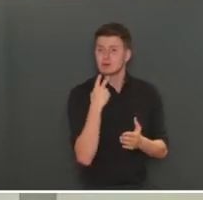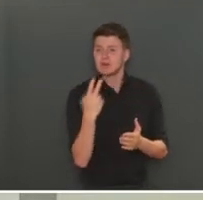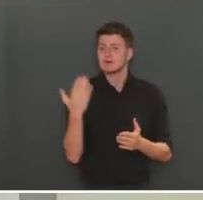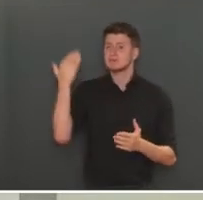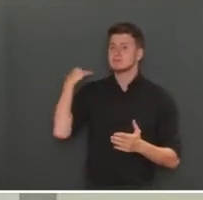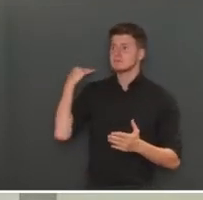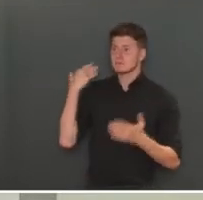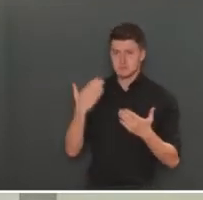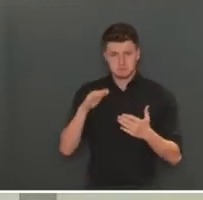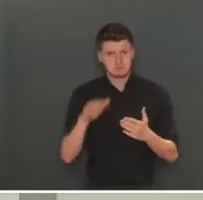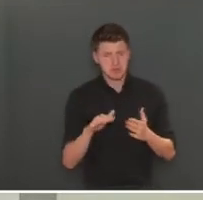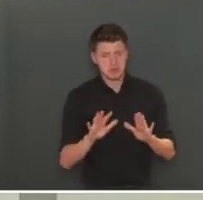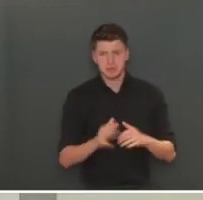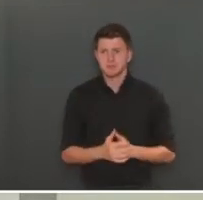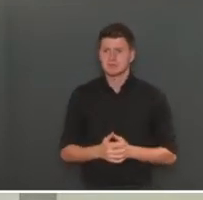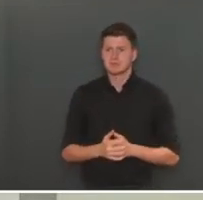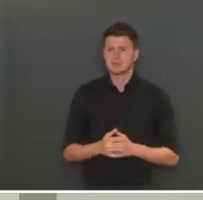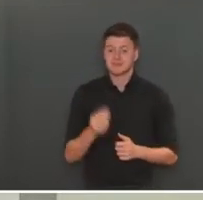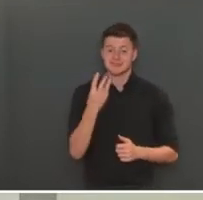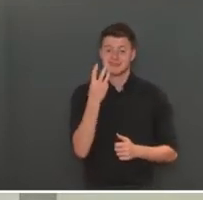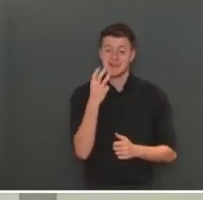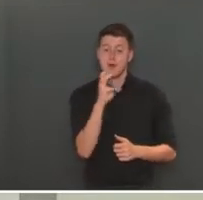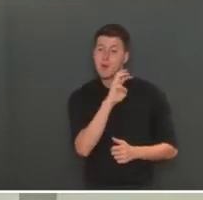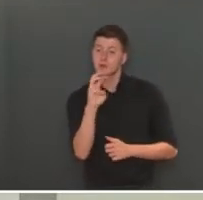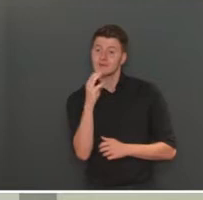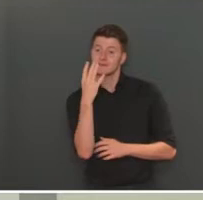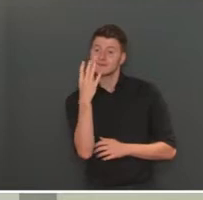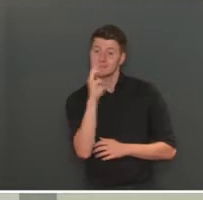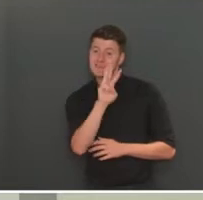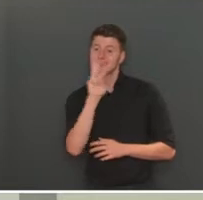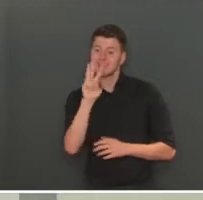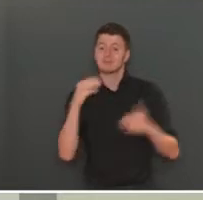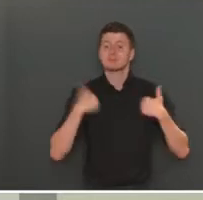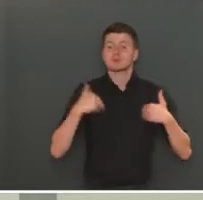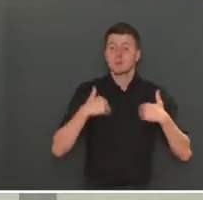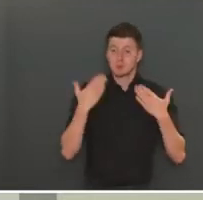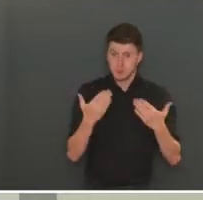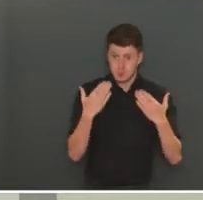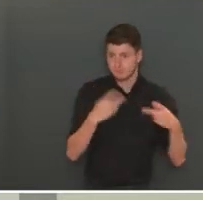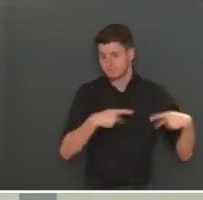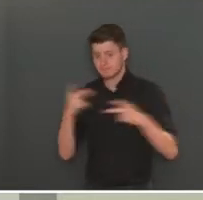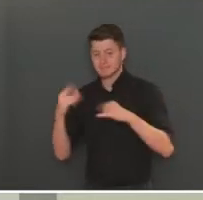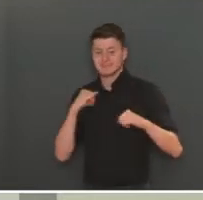a 8 ou 15 jours. 330 personnes sont aujourd'hui hospitalisées.